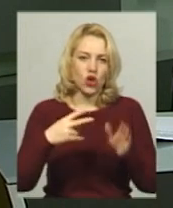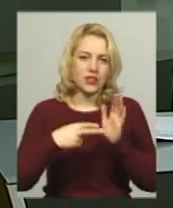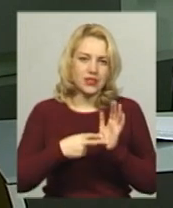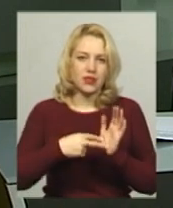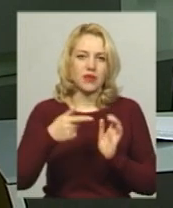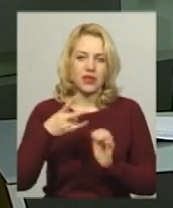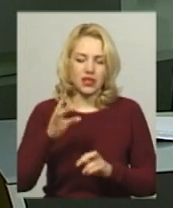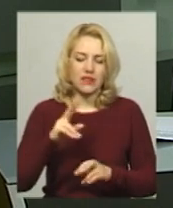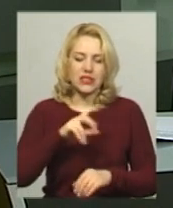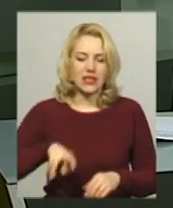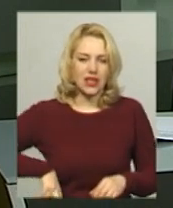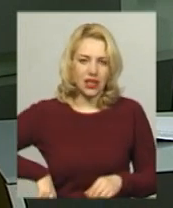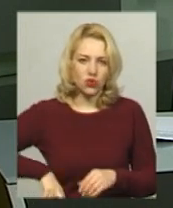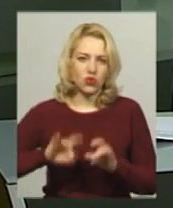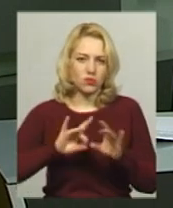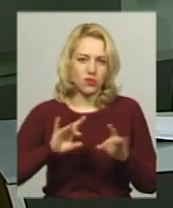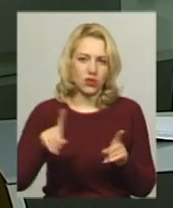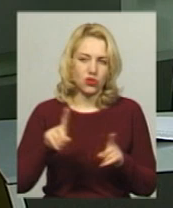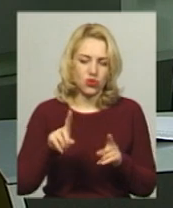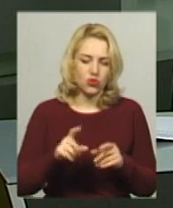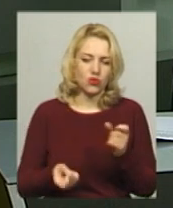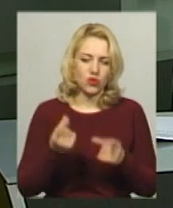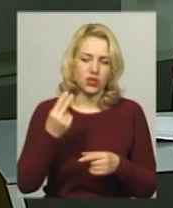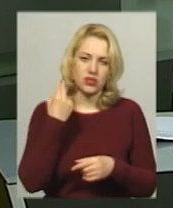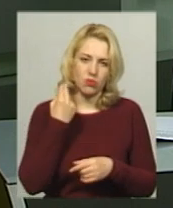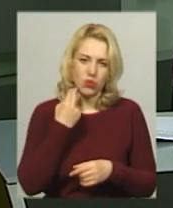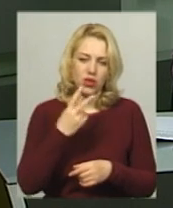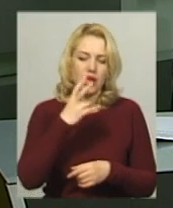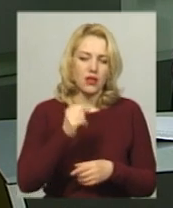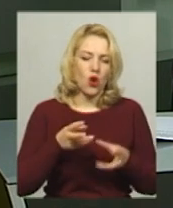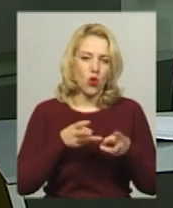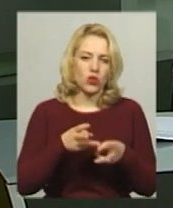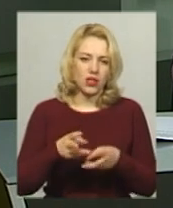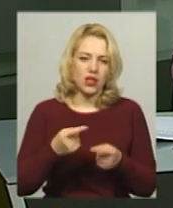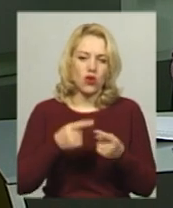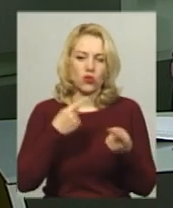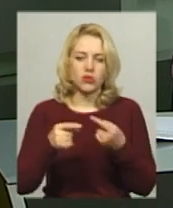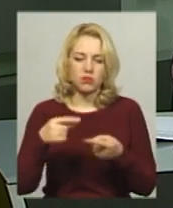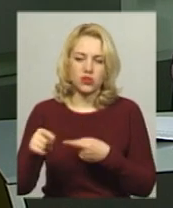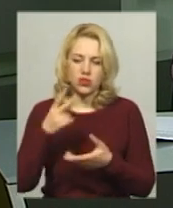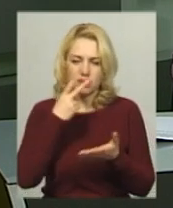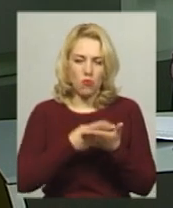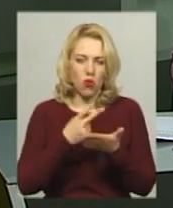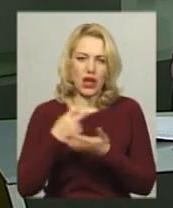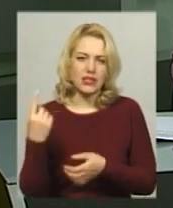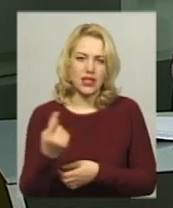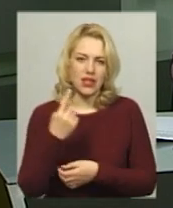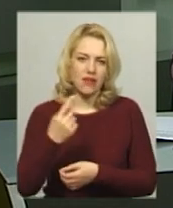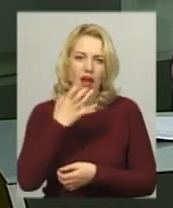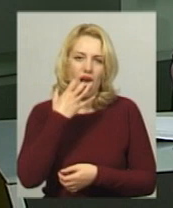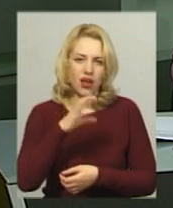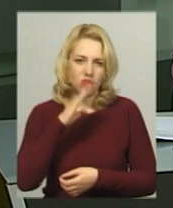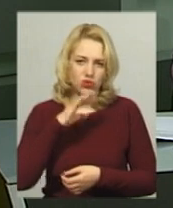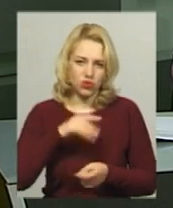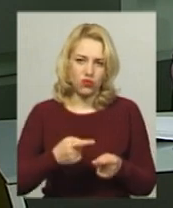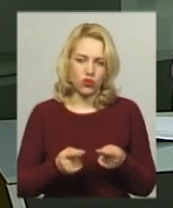директора «Тепловика», борги утворились на семи котельних міста через розбіжності показників гарячої води. Начальник обласного управління житлово